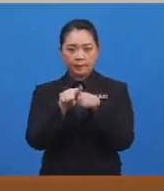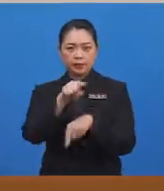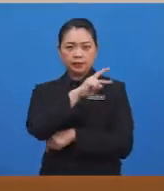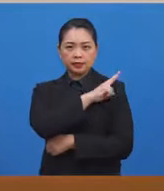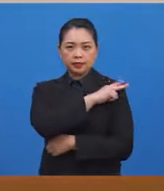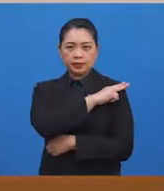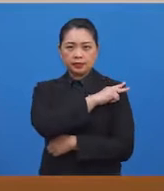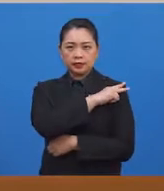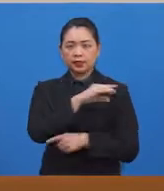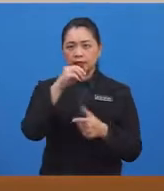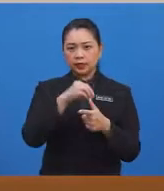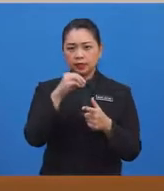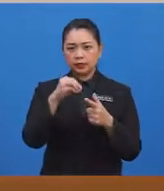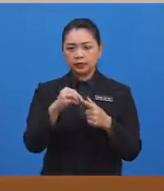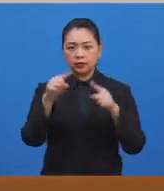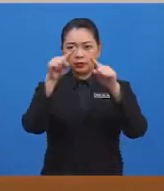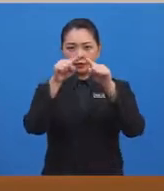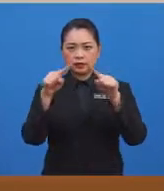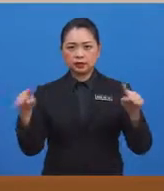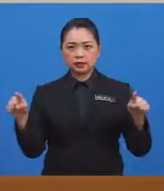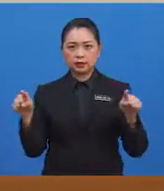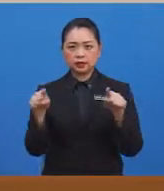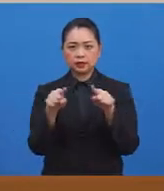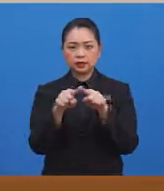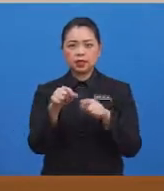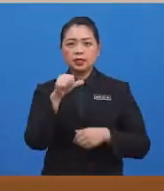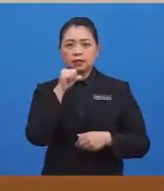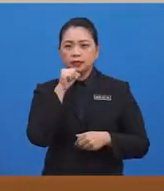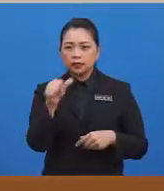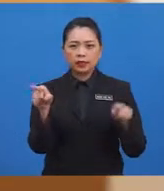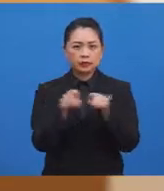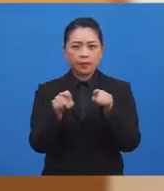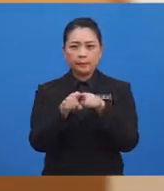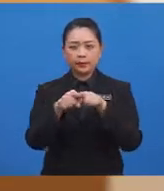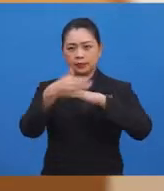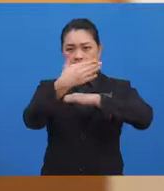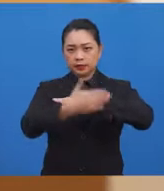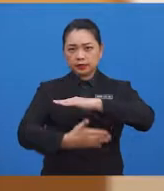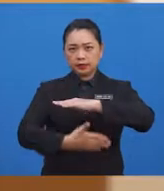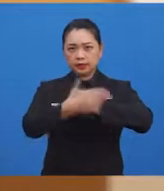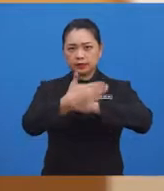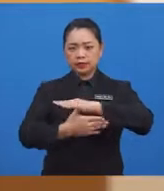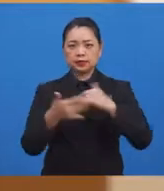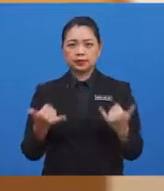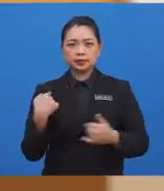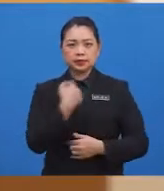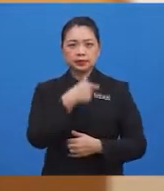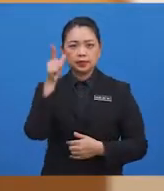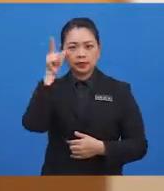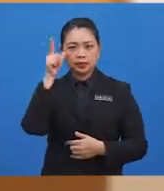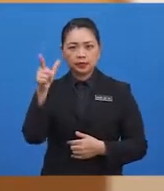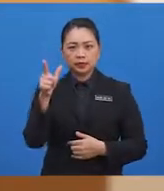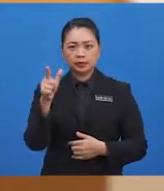sebagai segi tiga tak sama sisi. Sekarang, kita lihat kepada